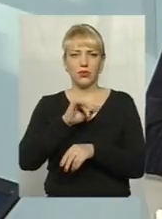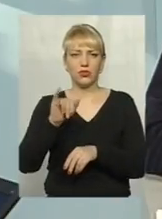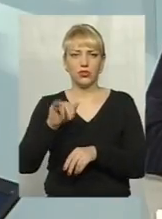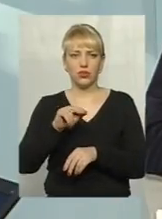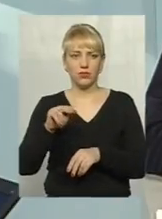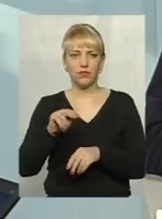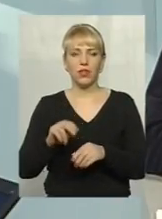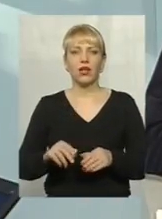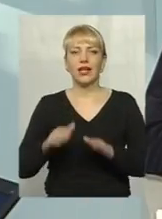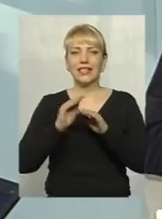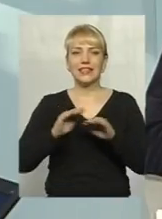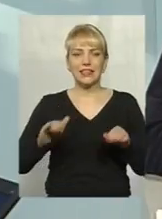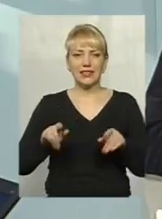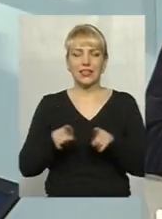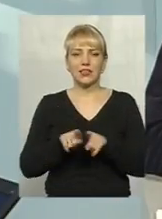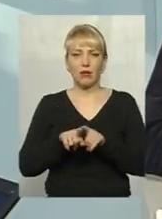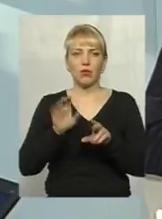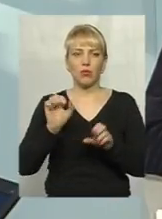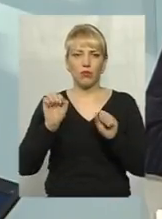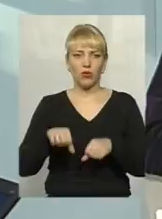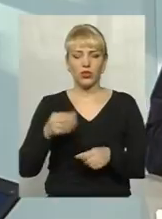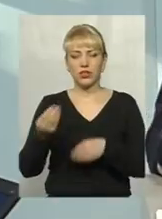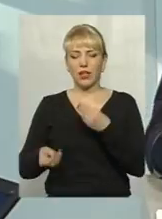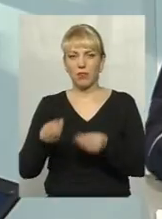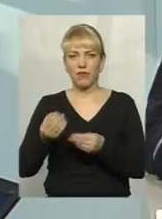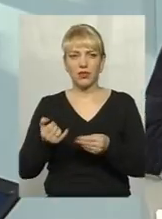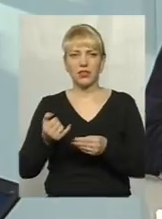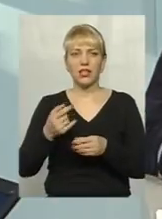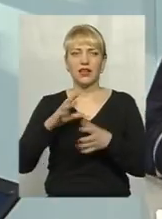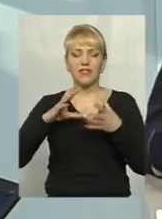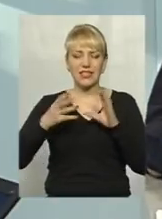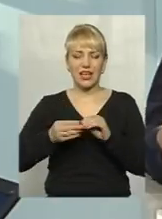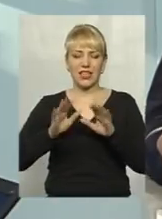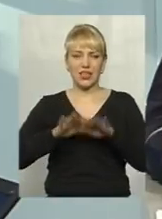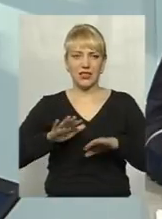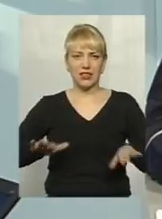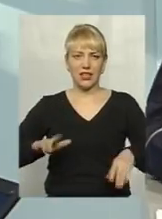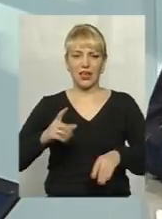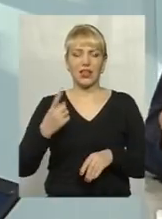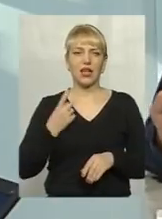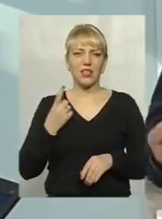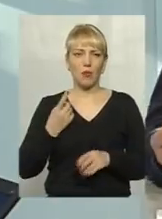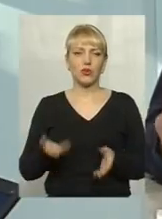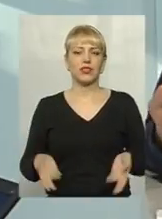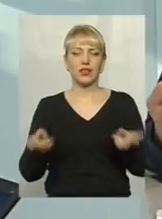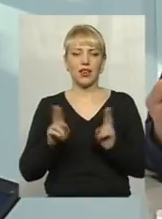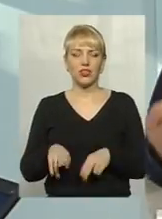діти так само можуть і загоратися, і забавитися. І взагалі дітей на самоті лишати, де